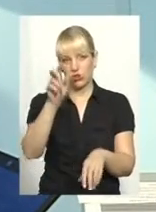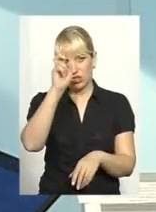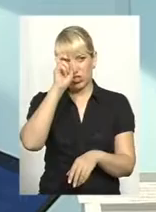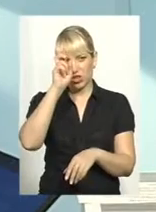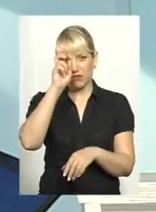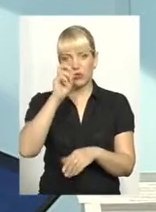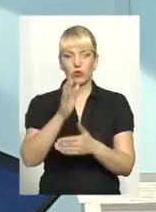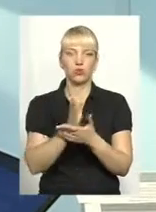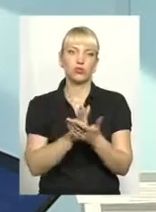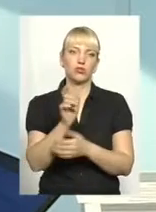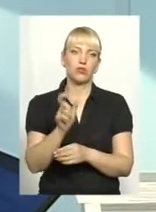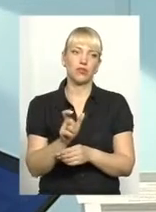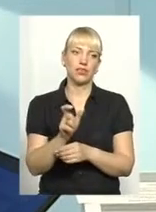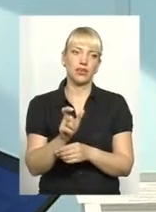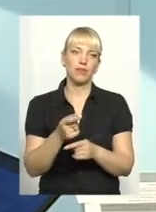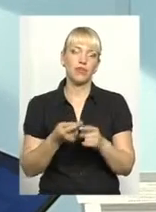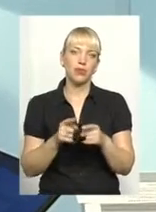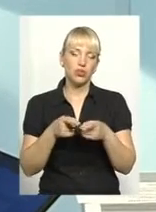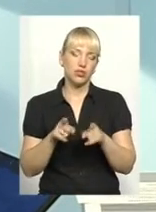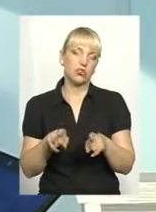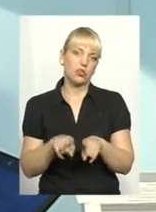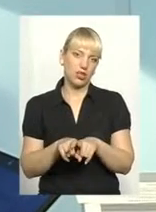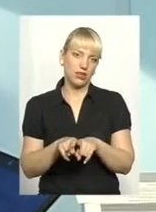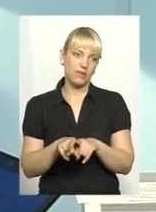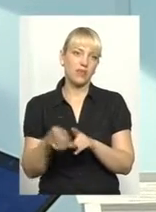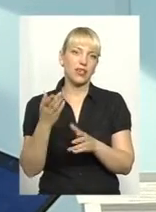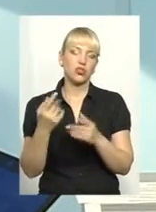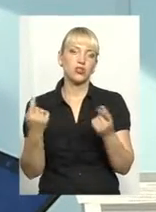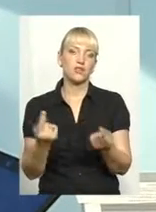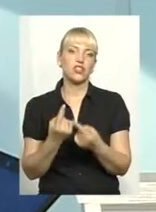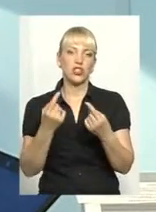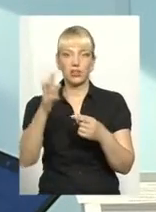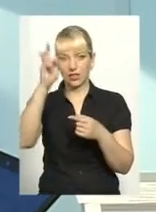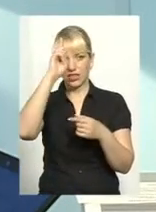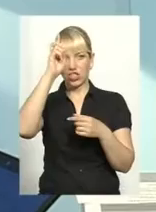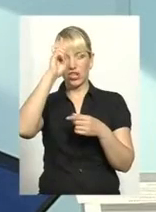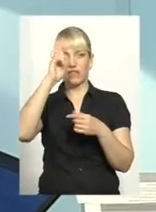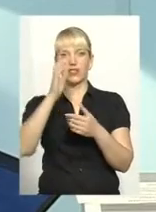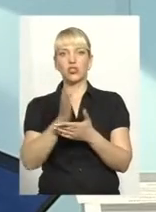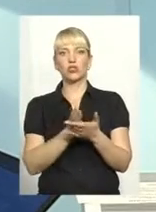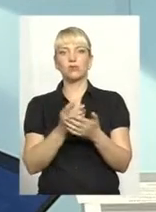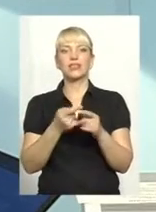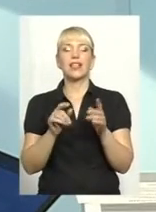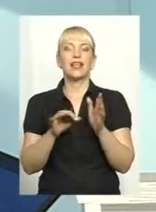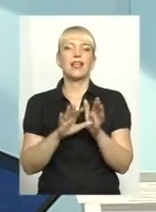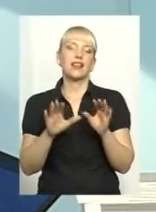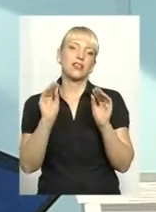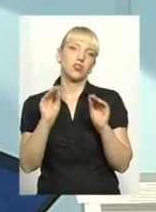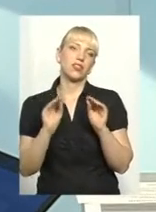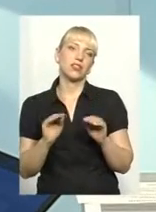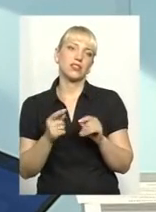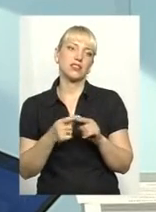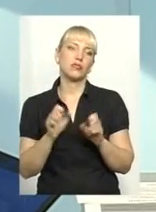службовця. Тобто, воно дійсно так. Тому що для звичайного державного службовця ця електронна декларація може